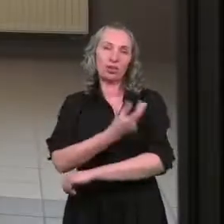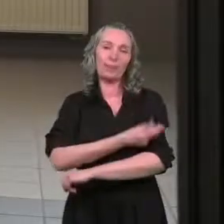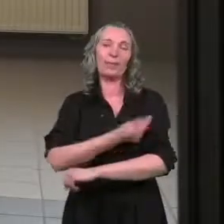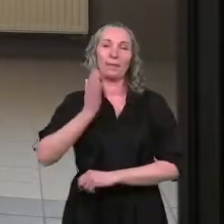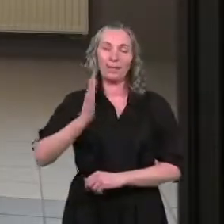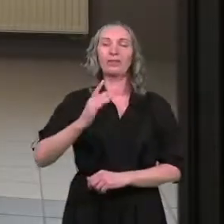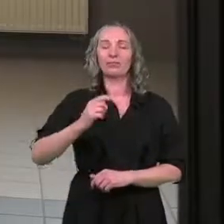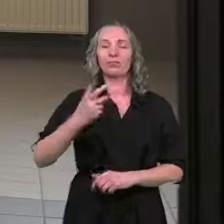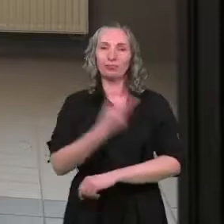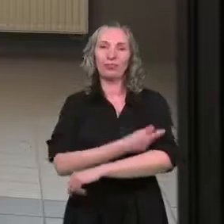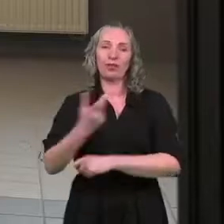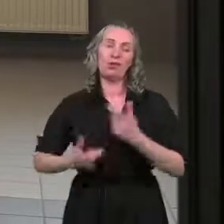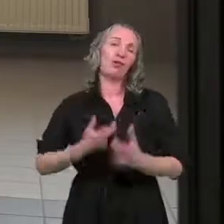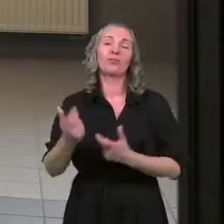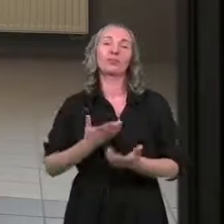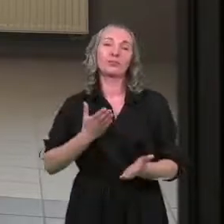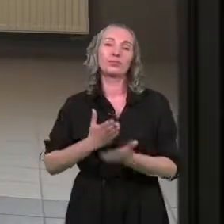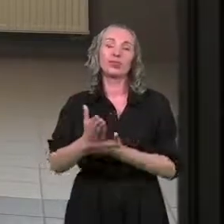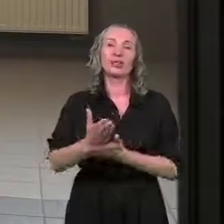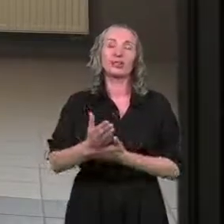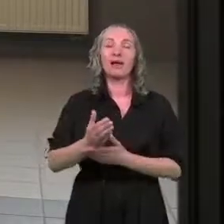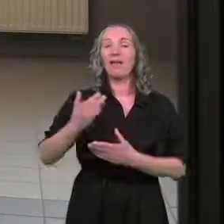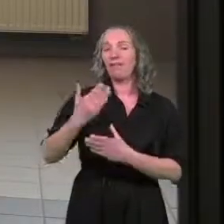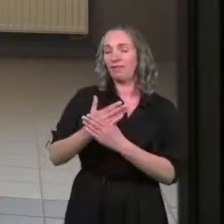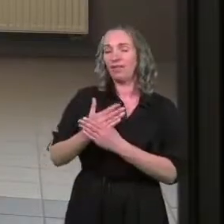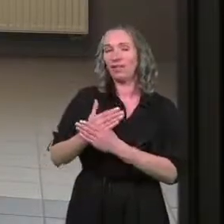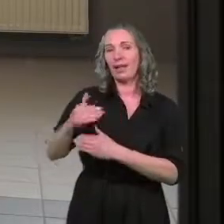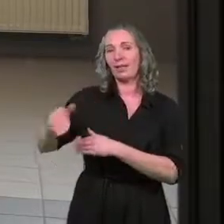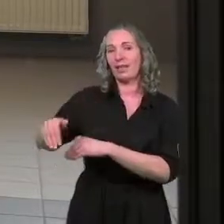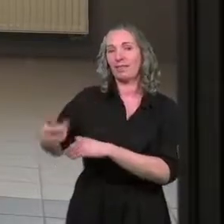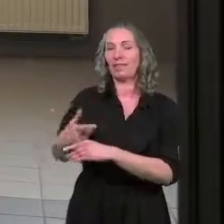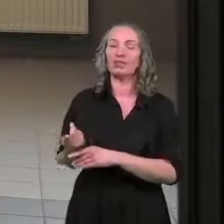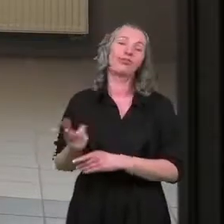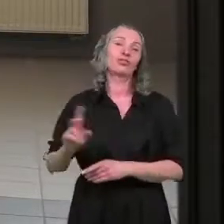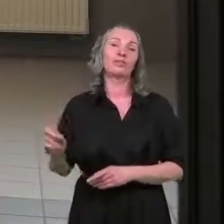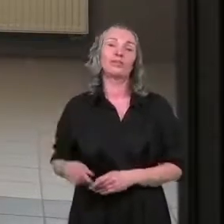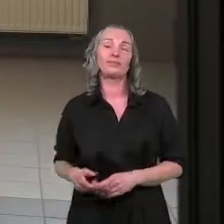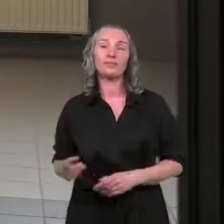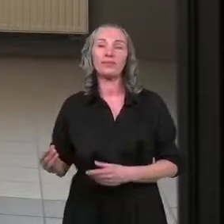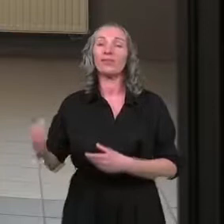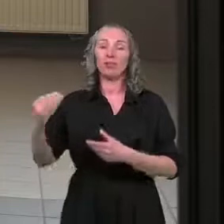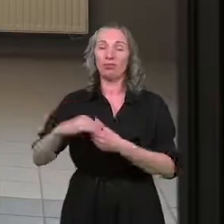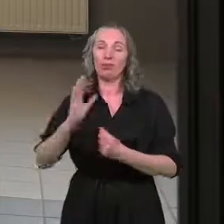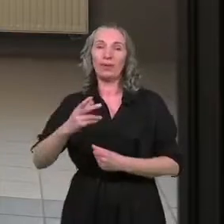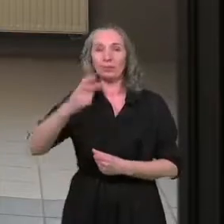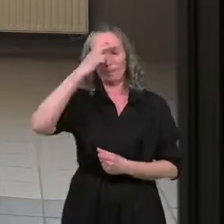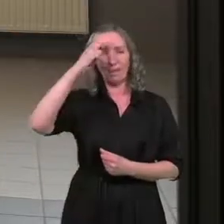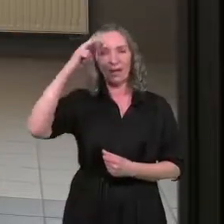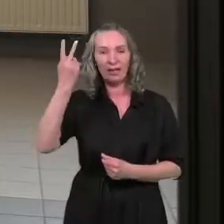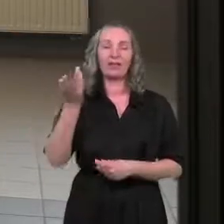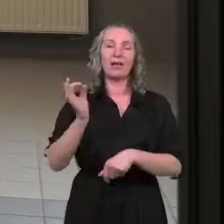realizowane przez zewnętrzną firmę, zewnętrznego operatora, oczywiście z udziałem pielęgniarek,